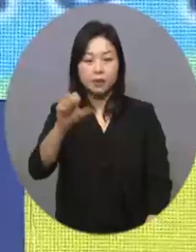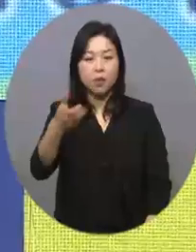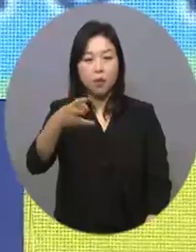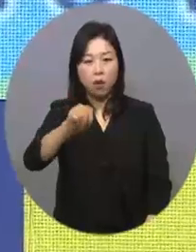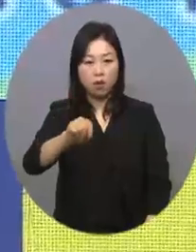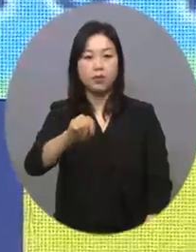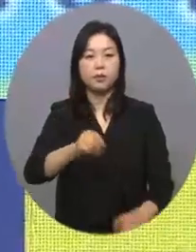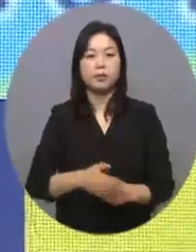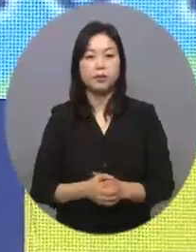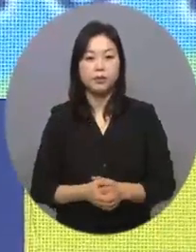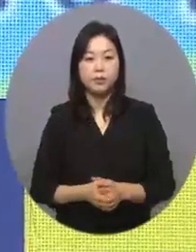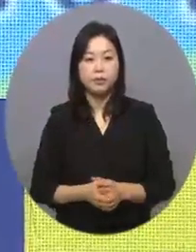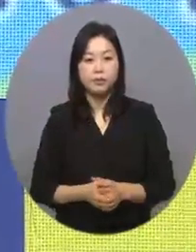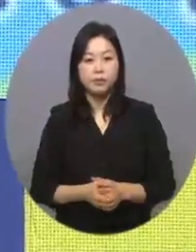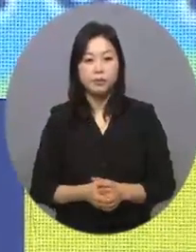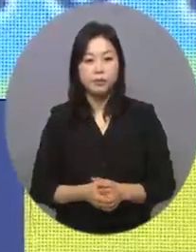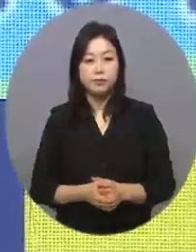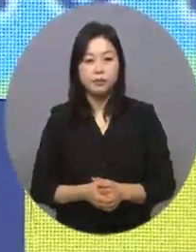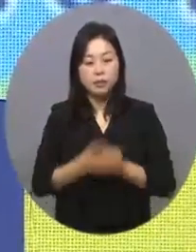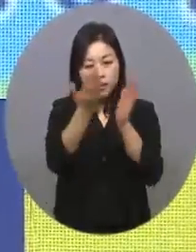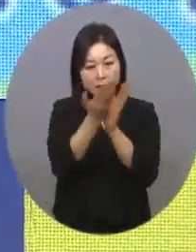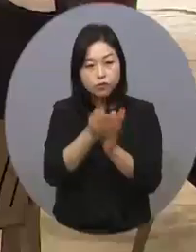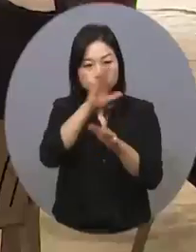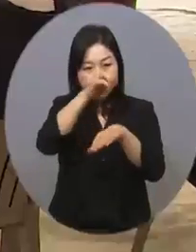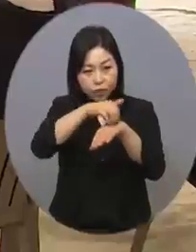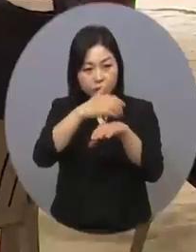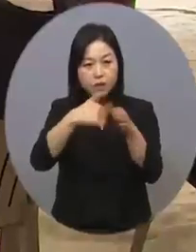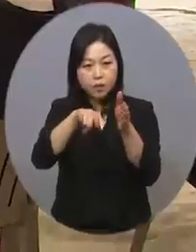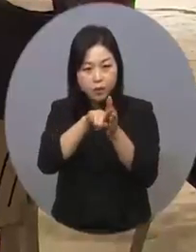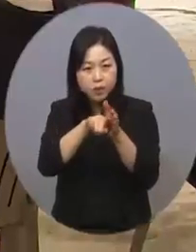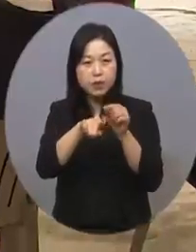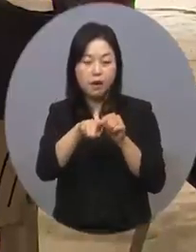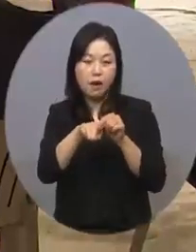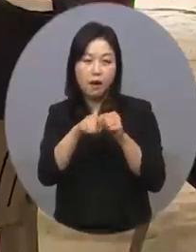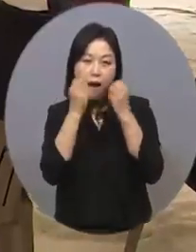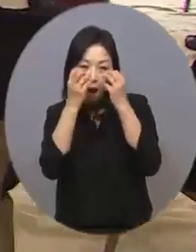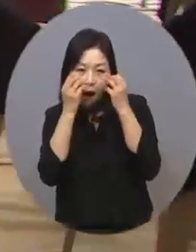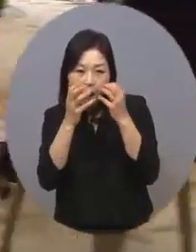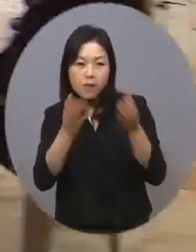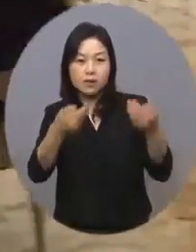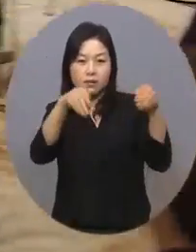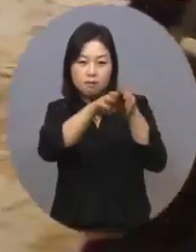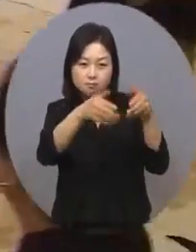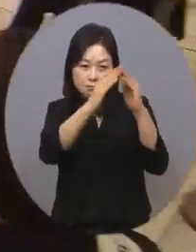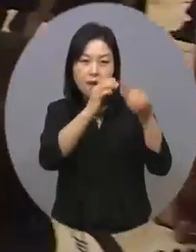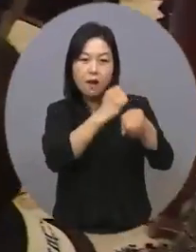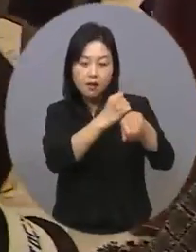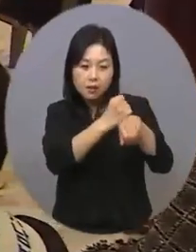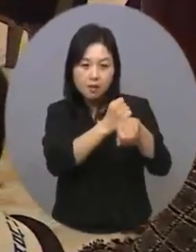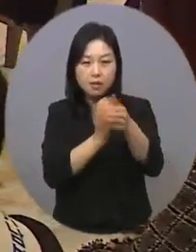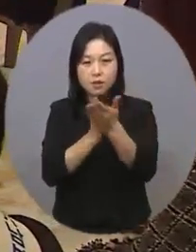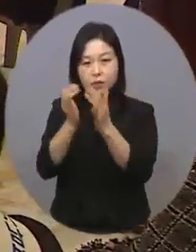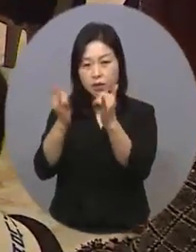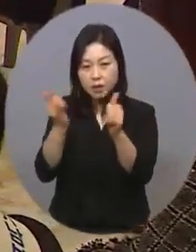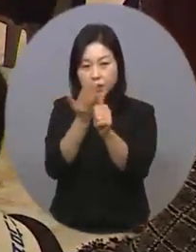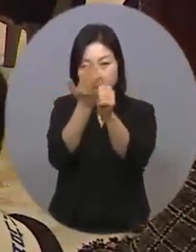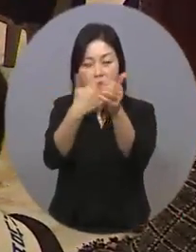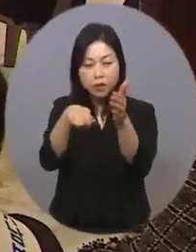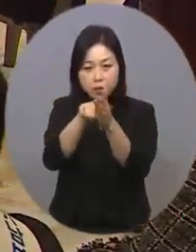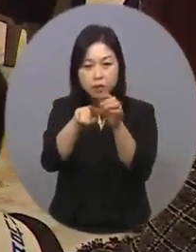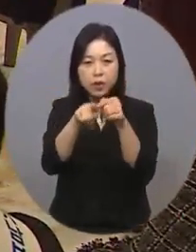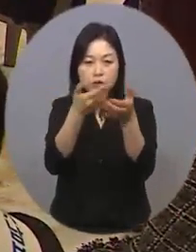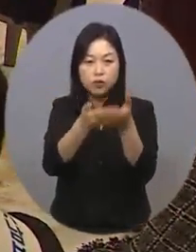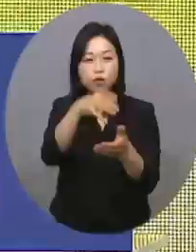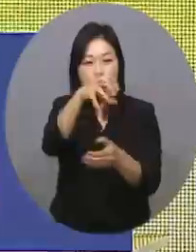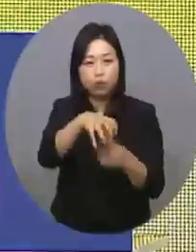투입됩니다. 또한 맞춤형 훈련을 위한 첨단 시설을 갖춰 전문인력을 양성하기 위한 거점으로 활용할